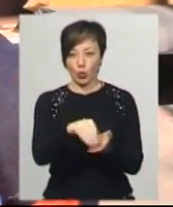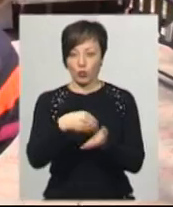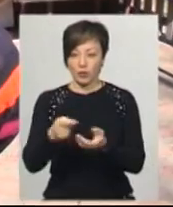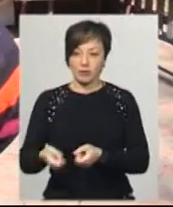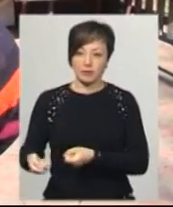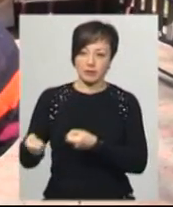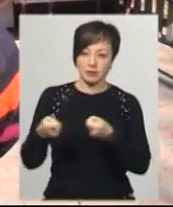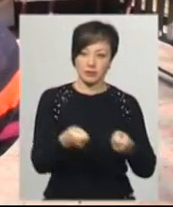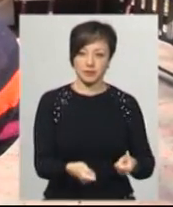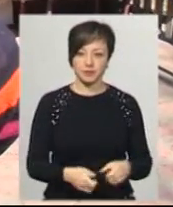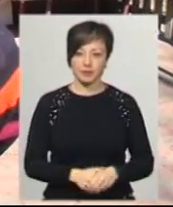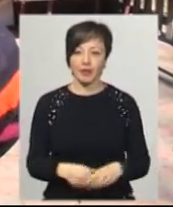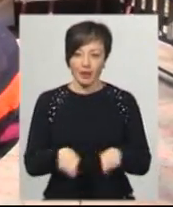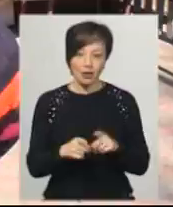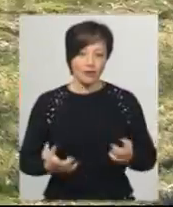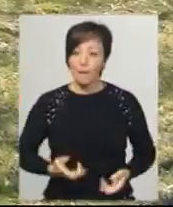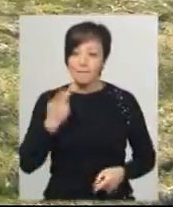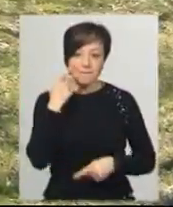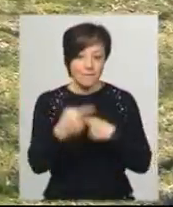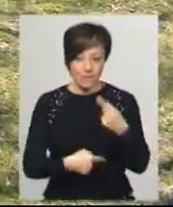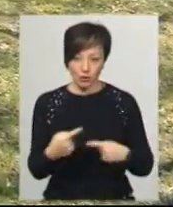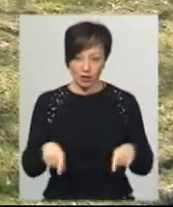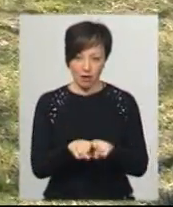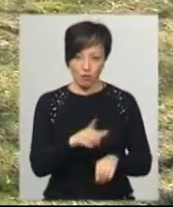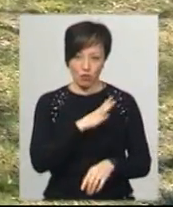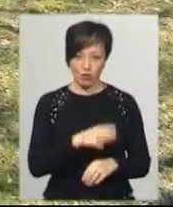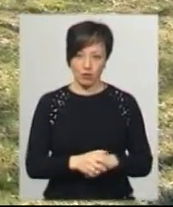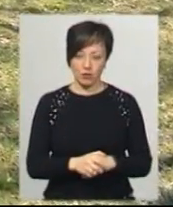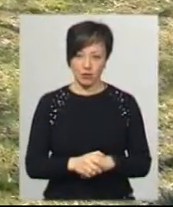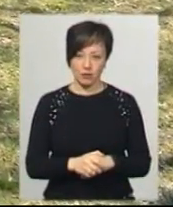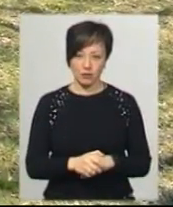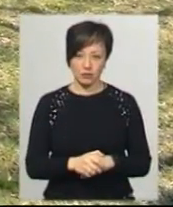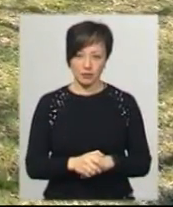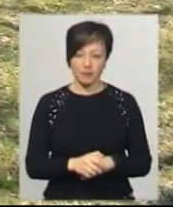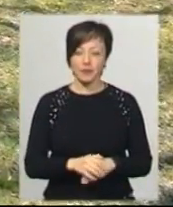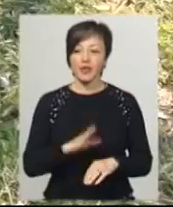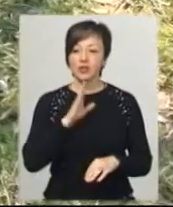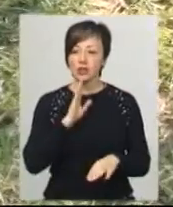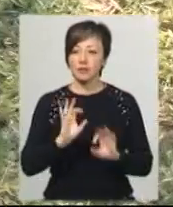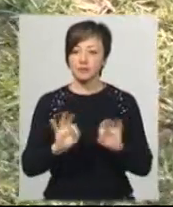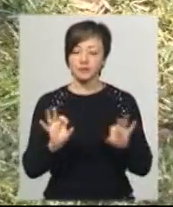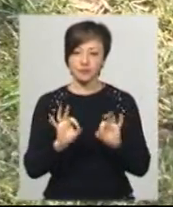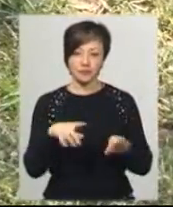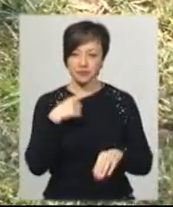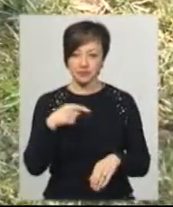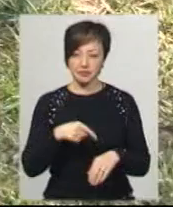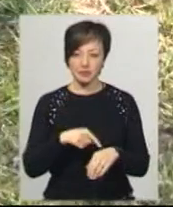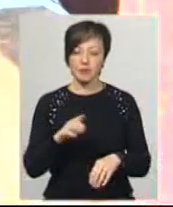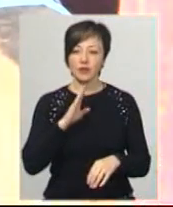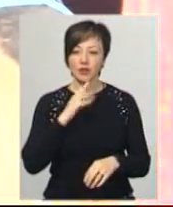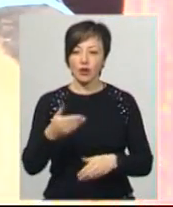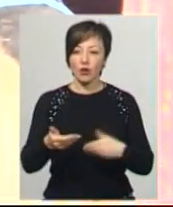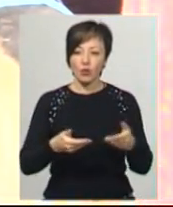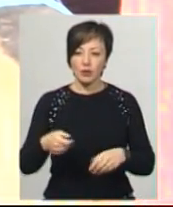так не все, так ми живемо, так все рівно живемо. Не приватимось нічого до нас. Це говорить місцева жителька Марія Боднар. Жінка ходить,